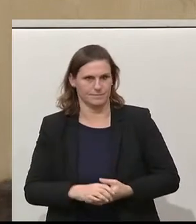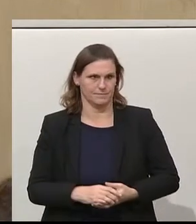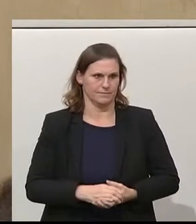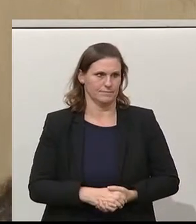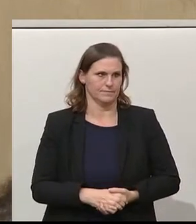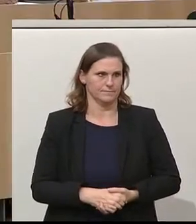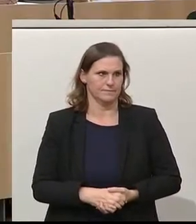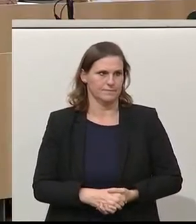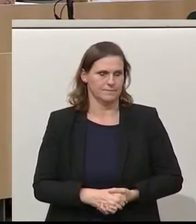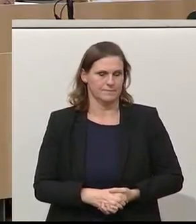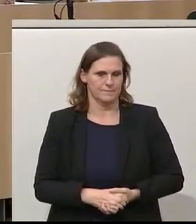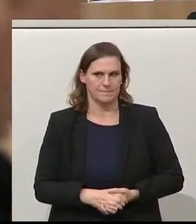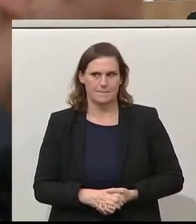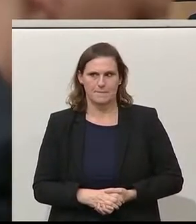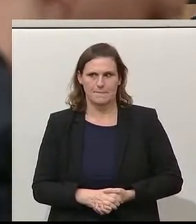Applaus